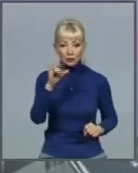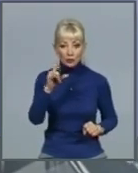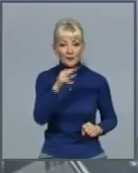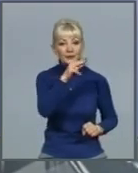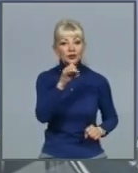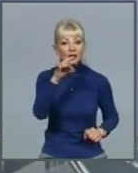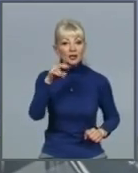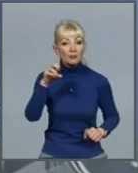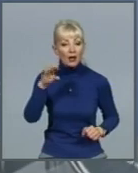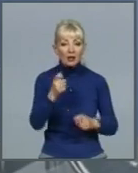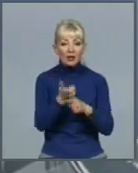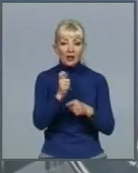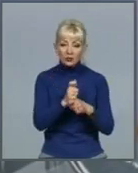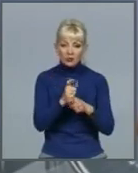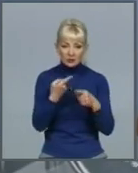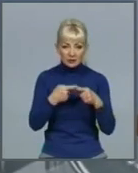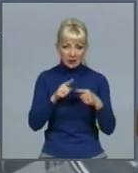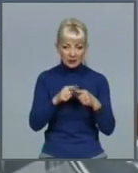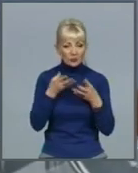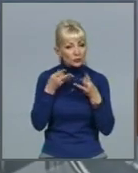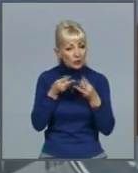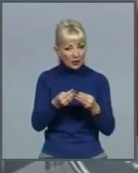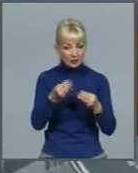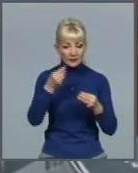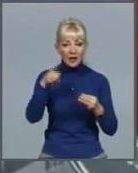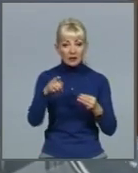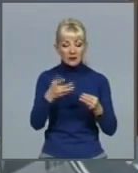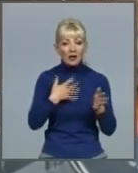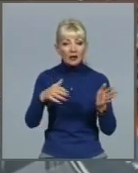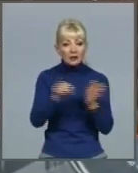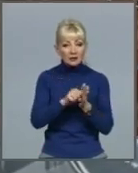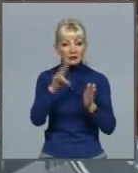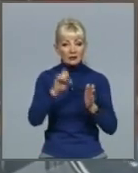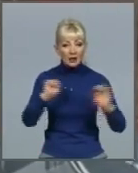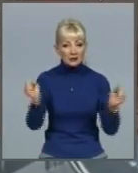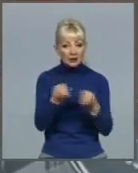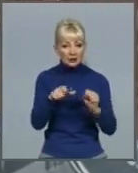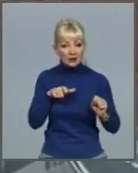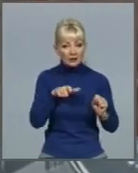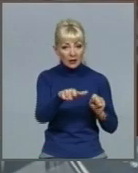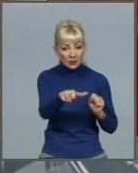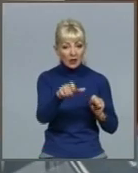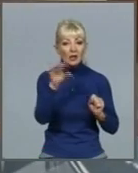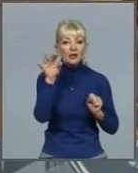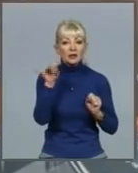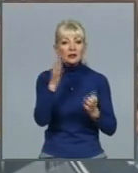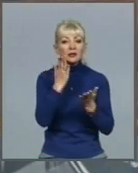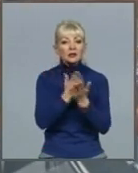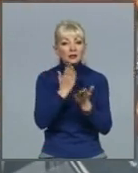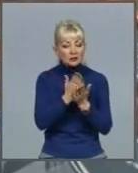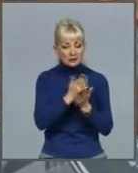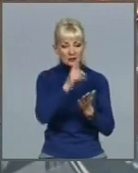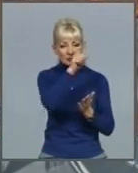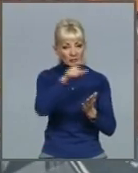уразливі через сусідство з людьми. Тварини гинуть на швидкісних шосе під час міграції. Є об'єктам промислу заради яєць, м'яса, що